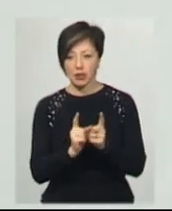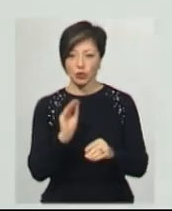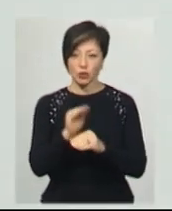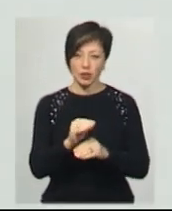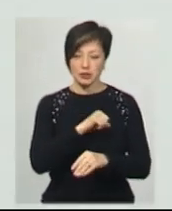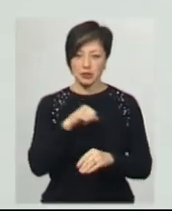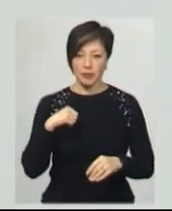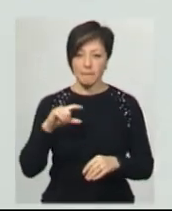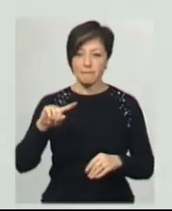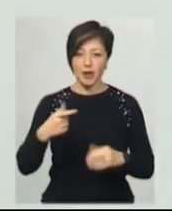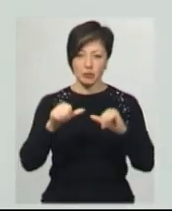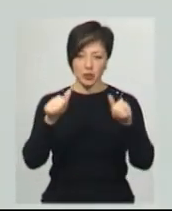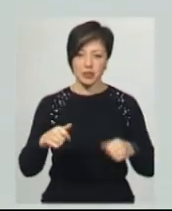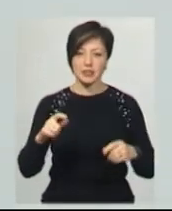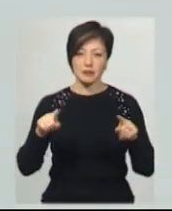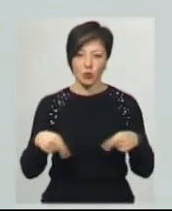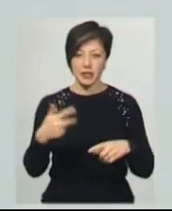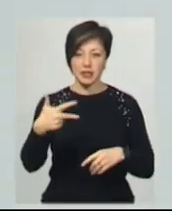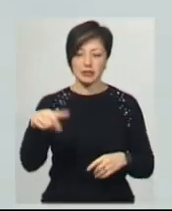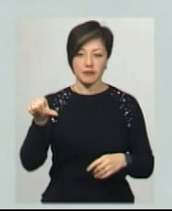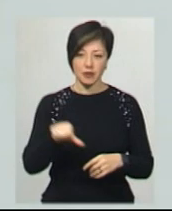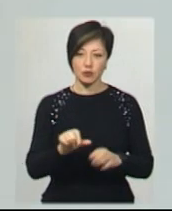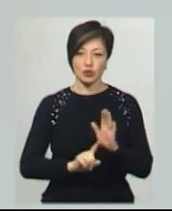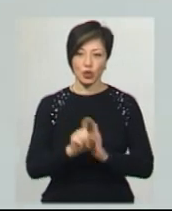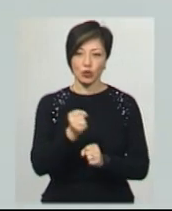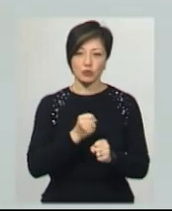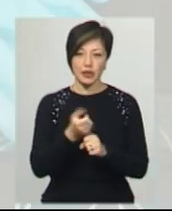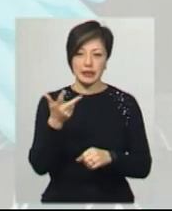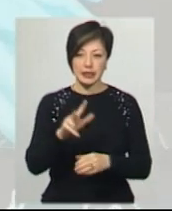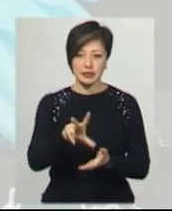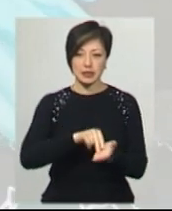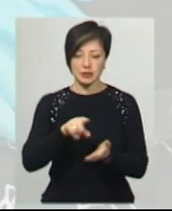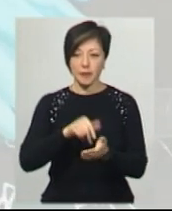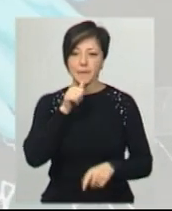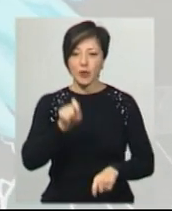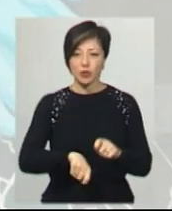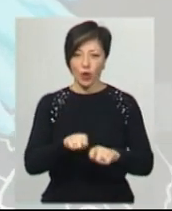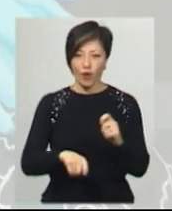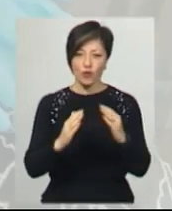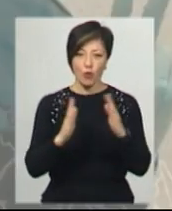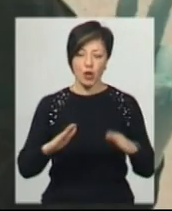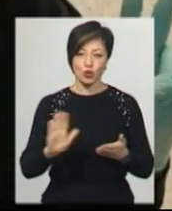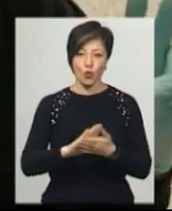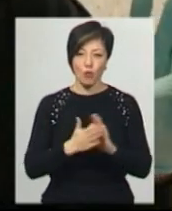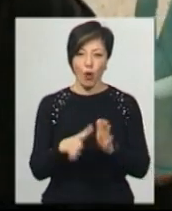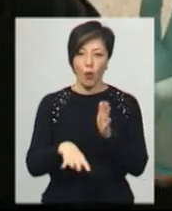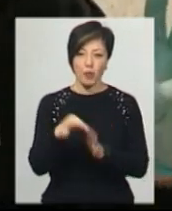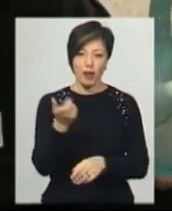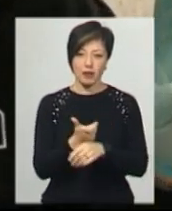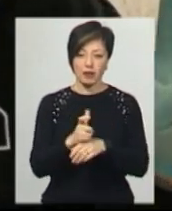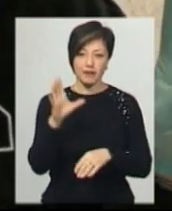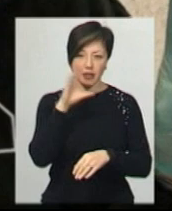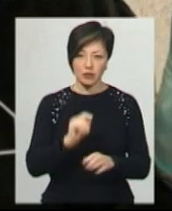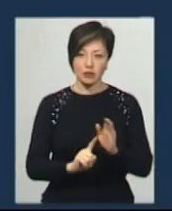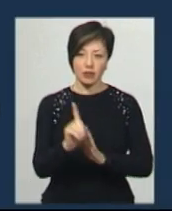Перший макет створили за 30 хвилин. Спочатку розробили три зразки, протестували їх в домашніх умовах. Обрали найвдаліший і